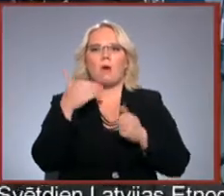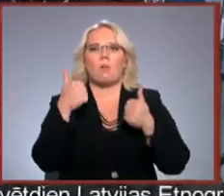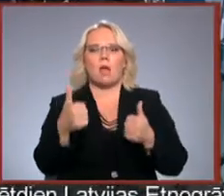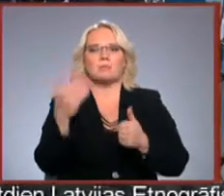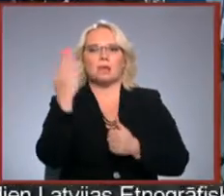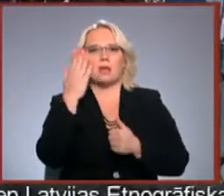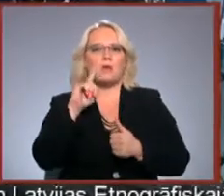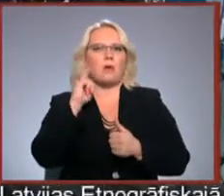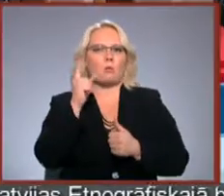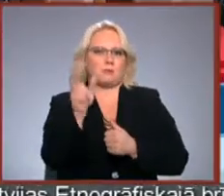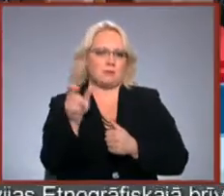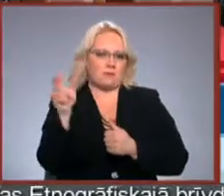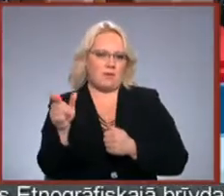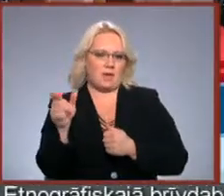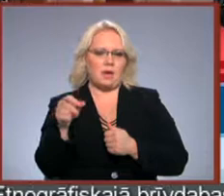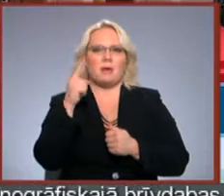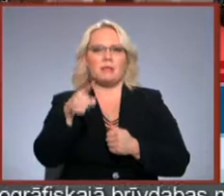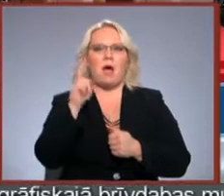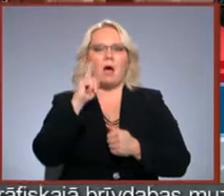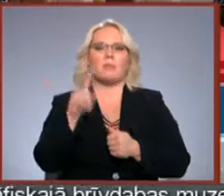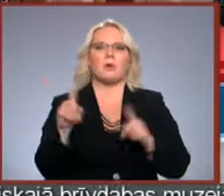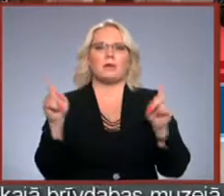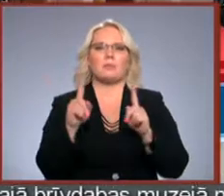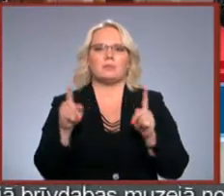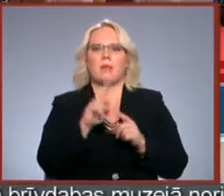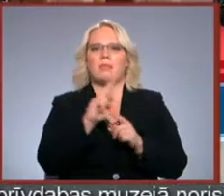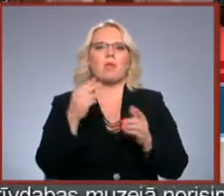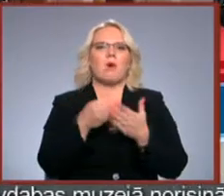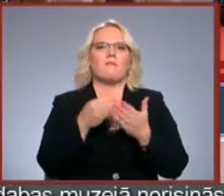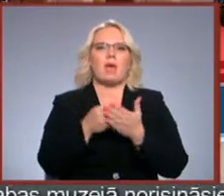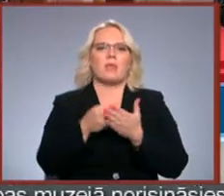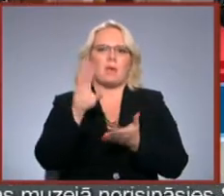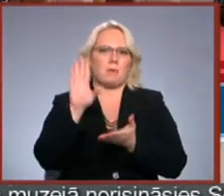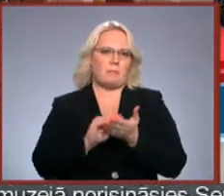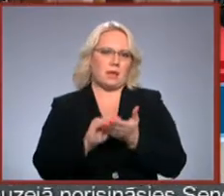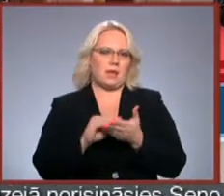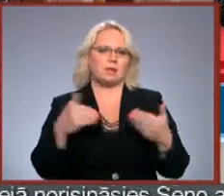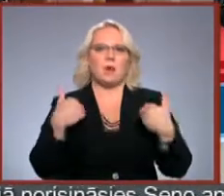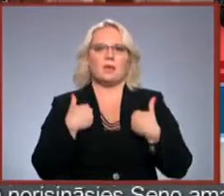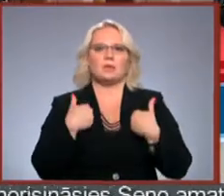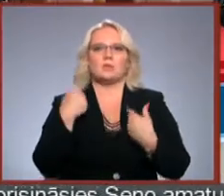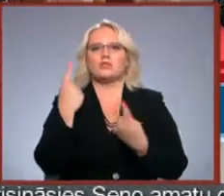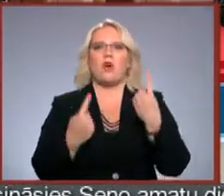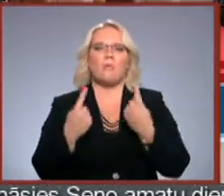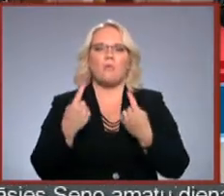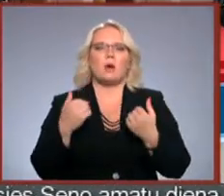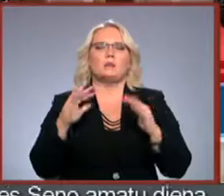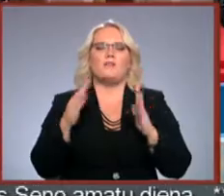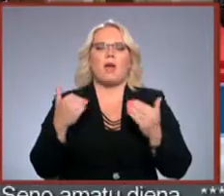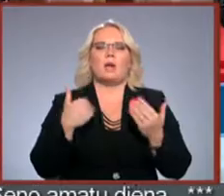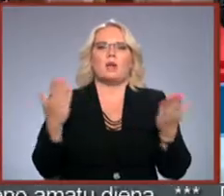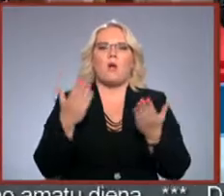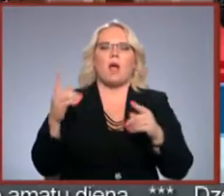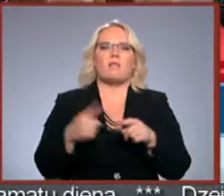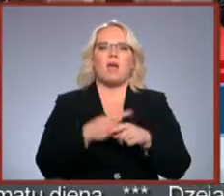jauniem cilvēkiem. Tā, protams, ir nenovērtējuma pieredze, jo es šaubos, ka es jebkādu